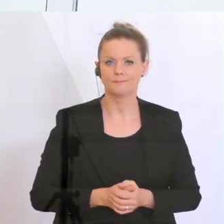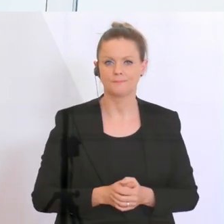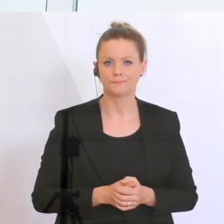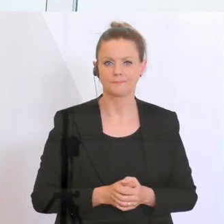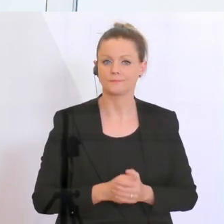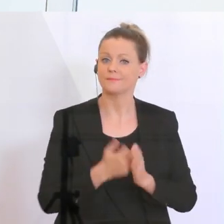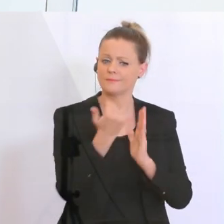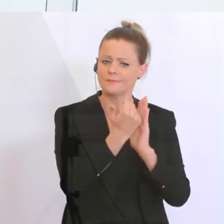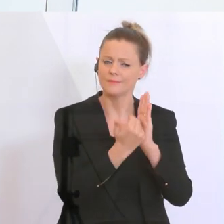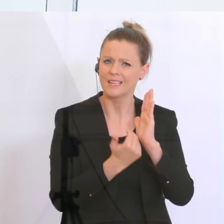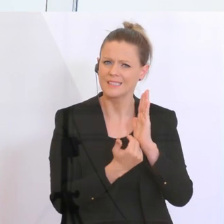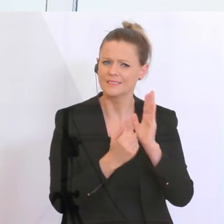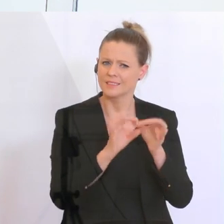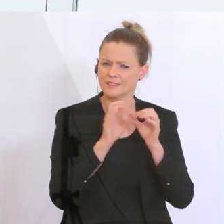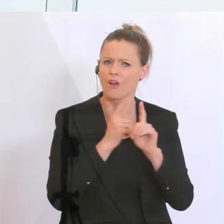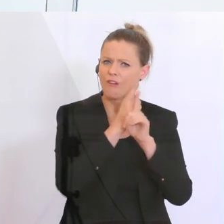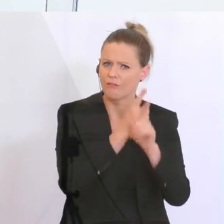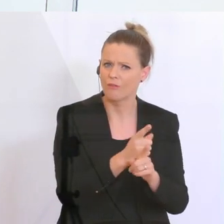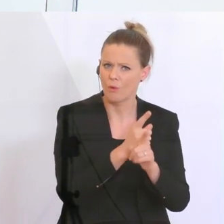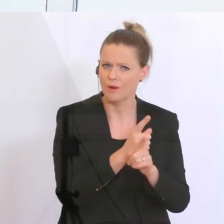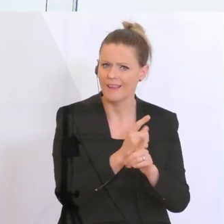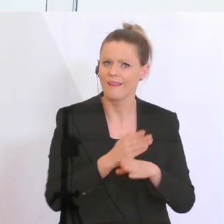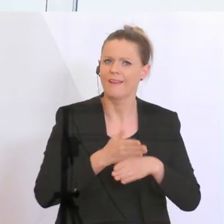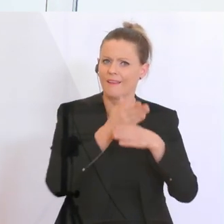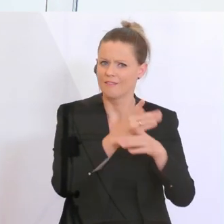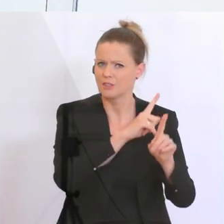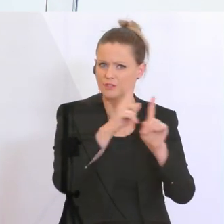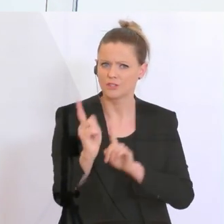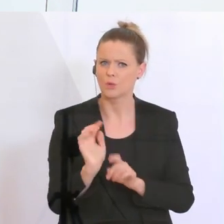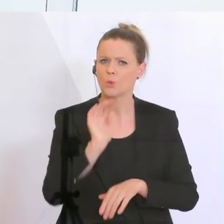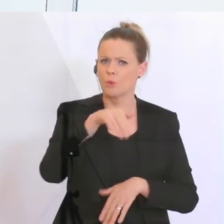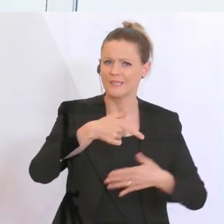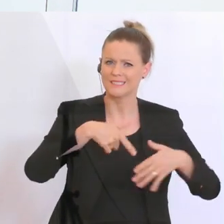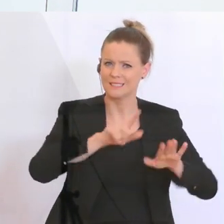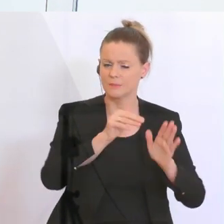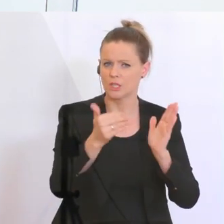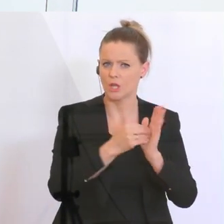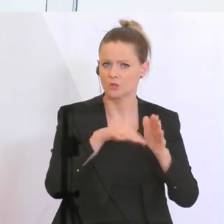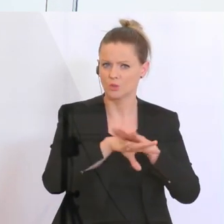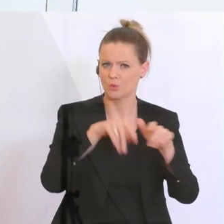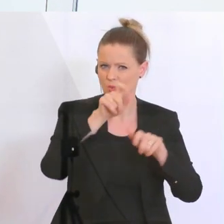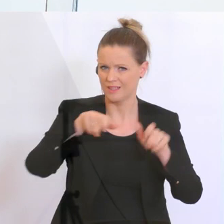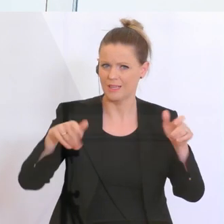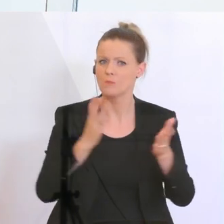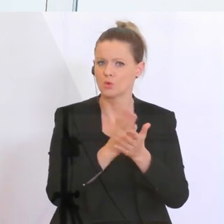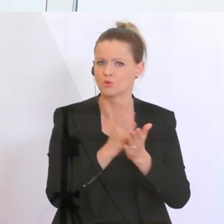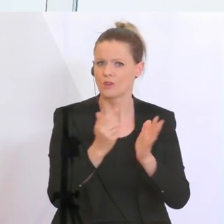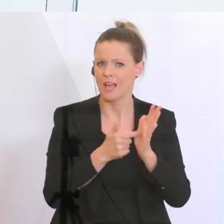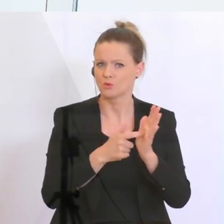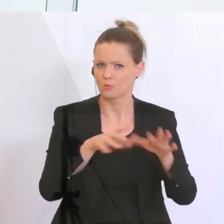unter dem gesetzlichen Moratorium wurden auch schon von über 17.000 Unternehmerinnen in Anspruch genommen.